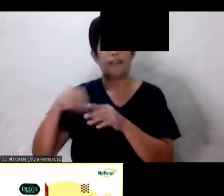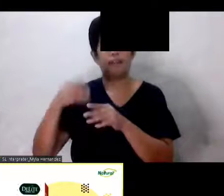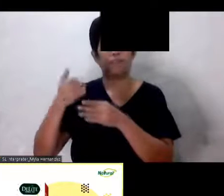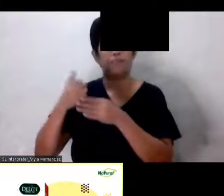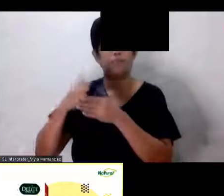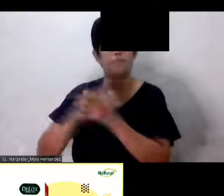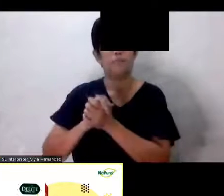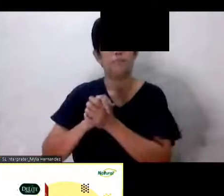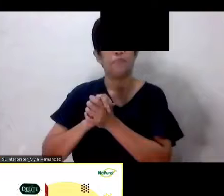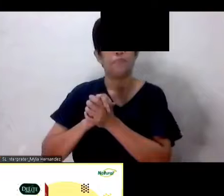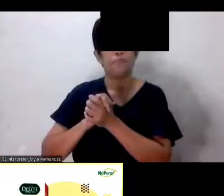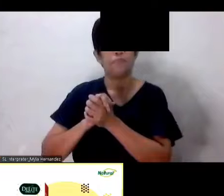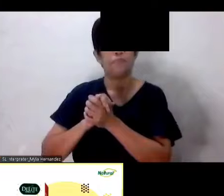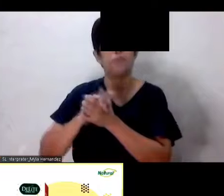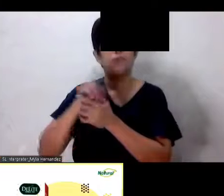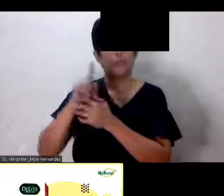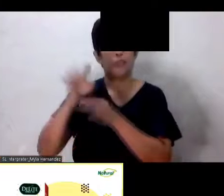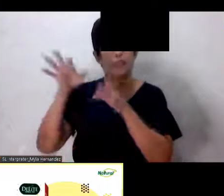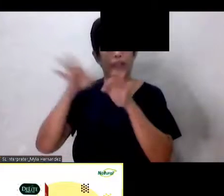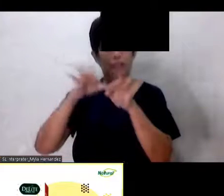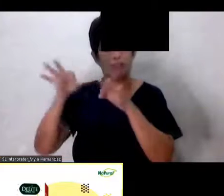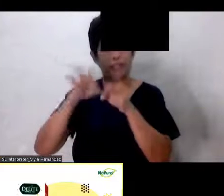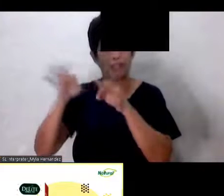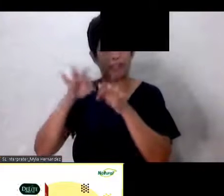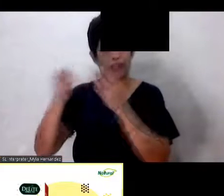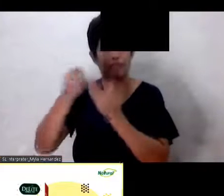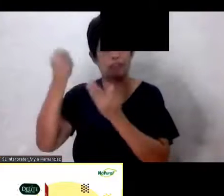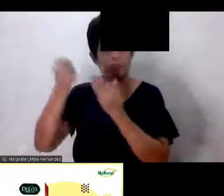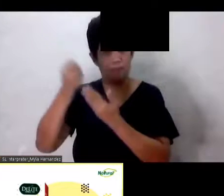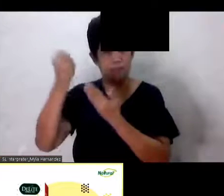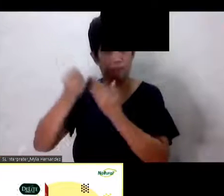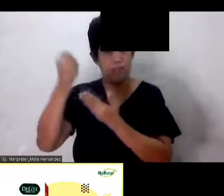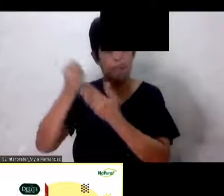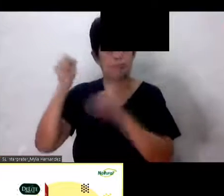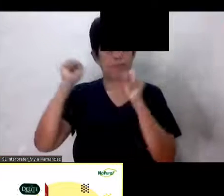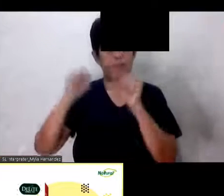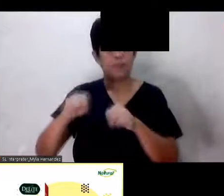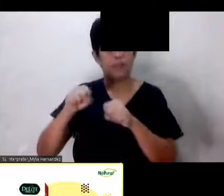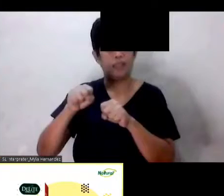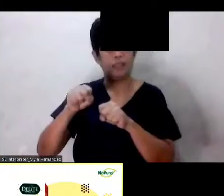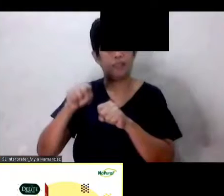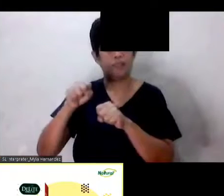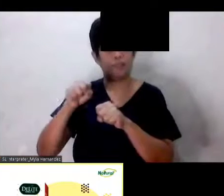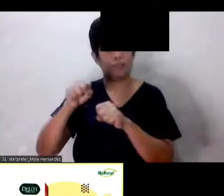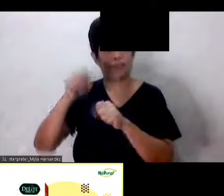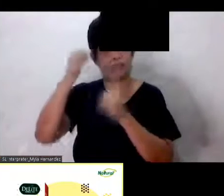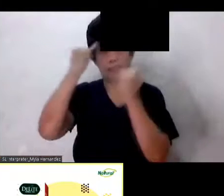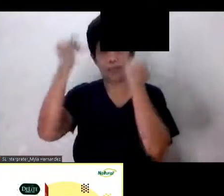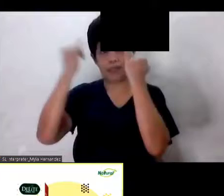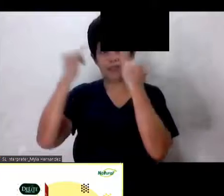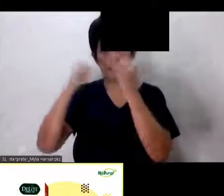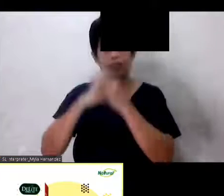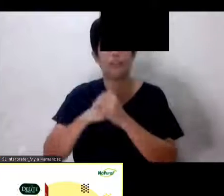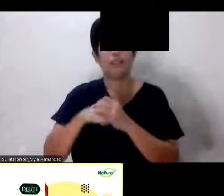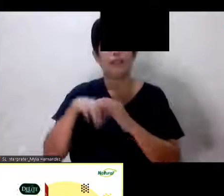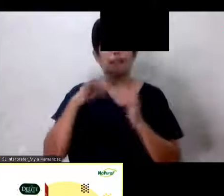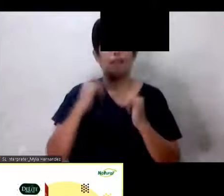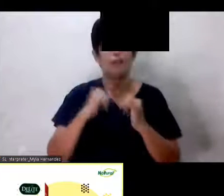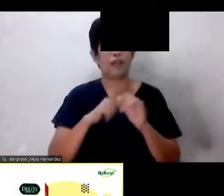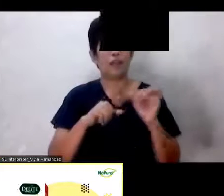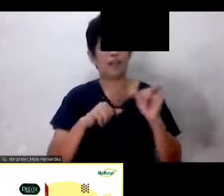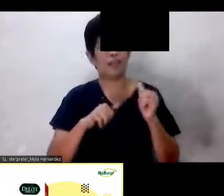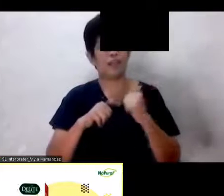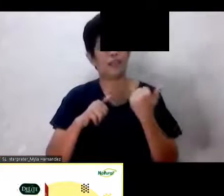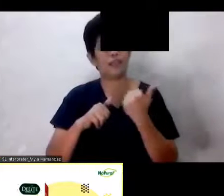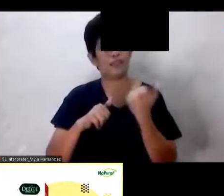Okay? So, yan yung explanation na pinakasimple na pwede nating ma-visualize. Yes. Gusto ko lang batihin ang